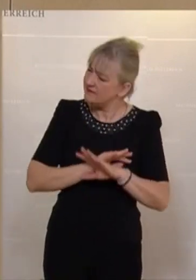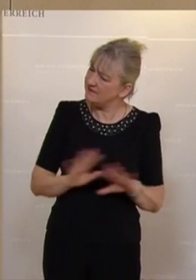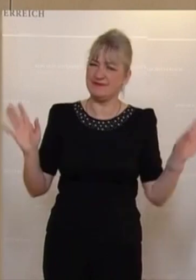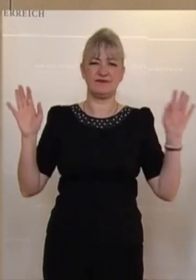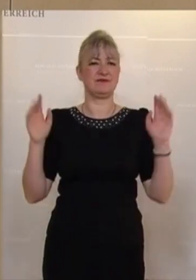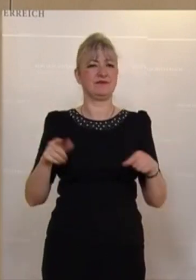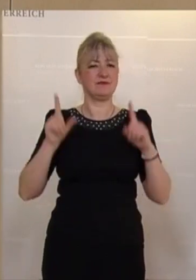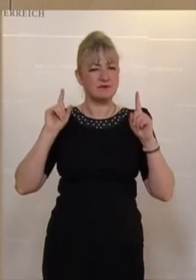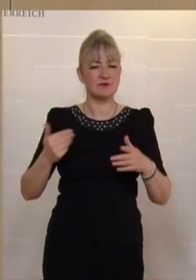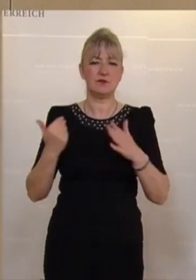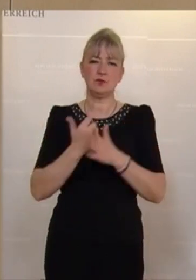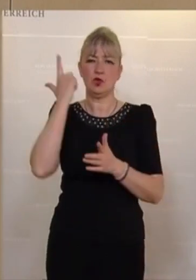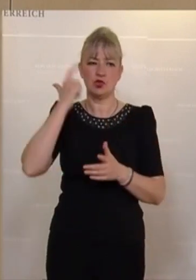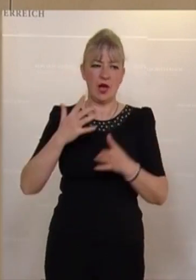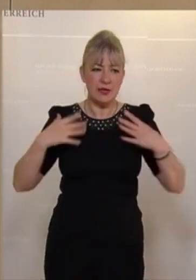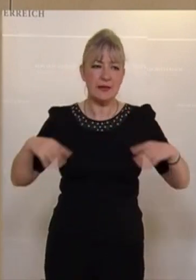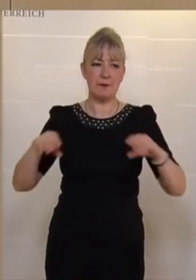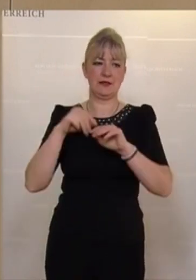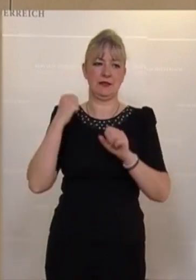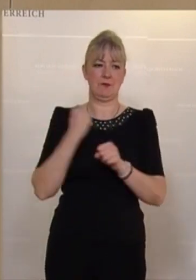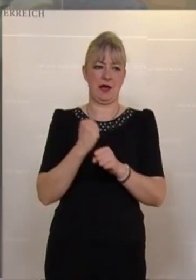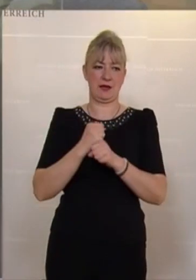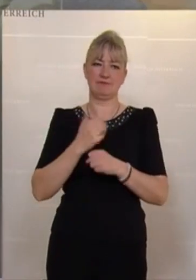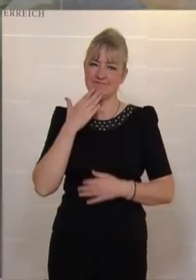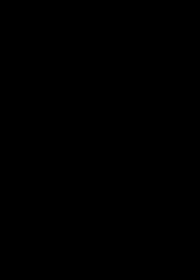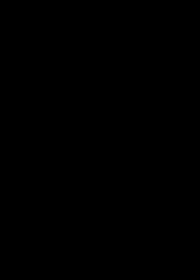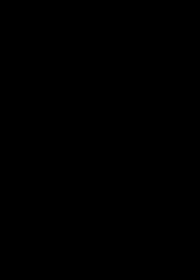entschlossen einen Neustart mit uns gemeinsam starten. Danke.